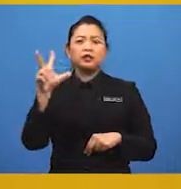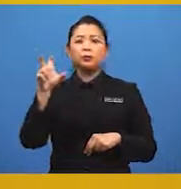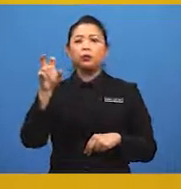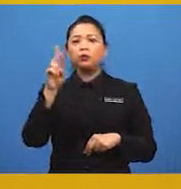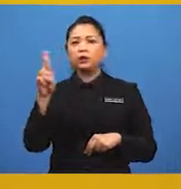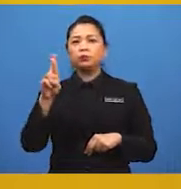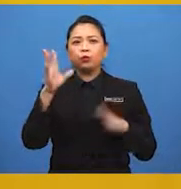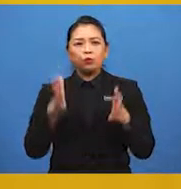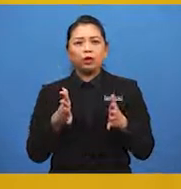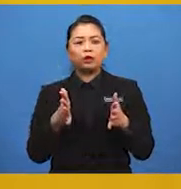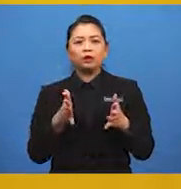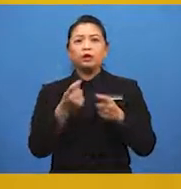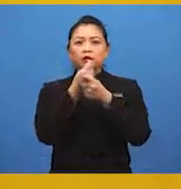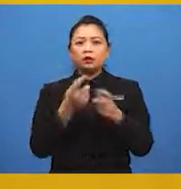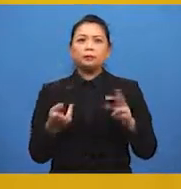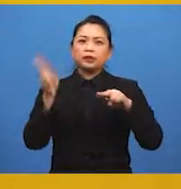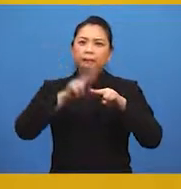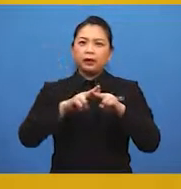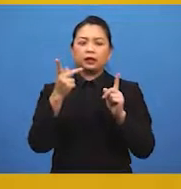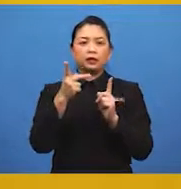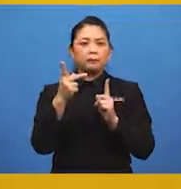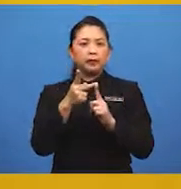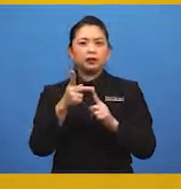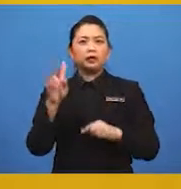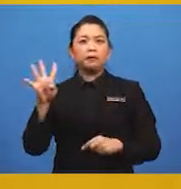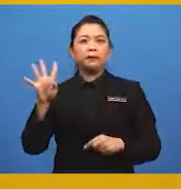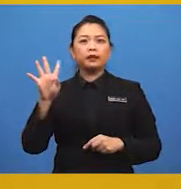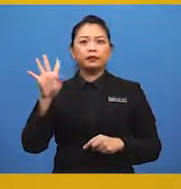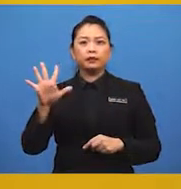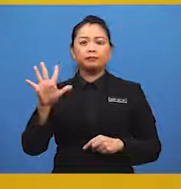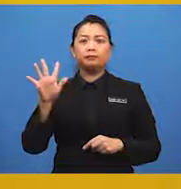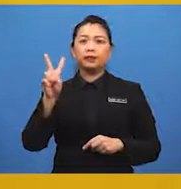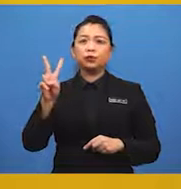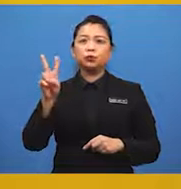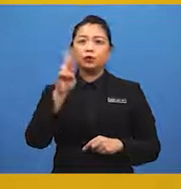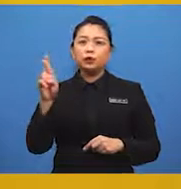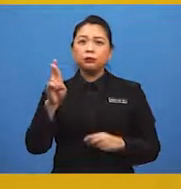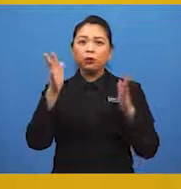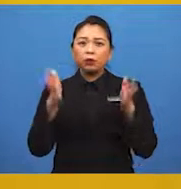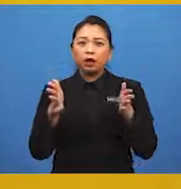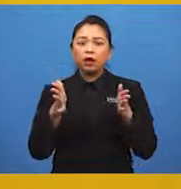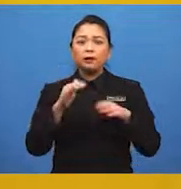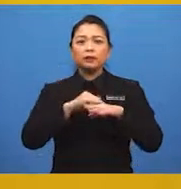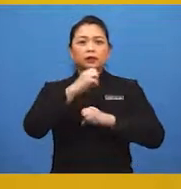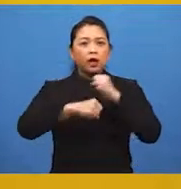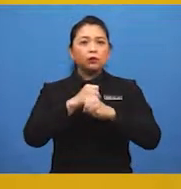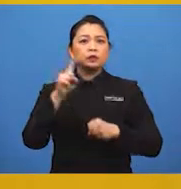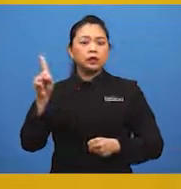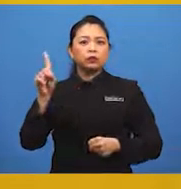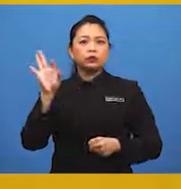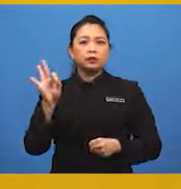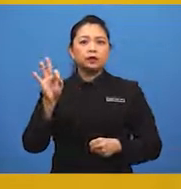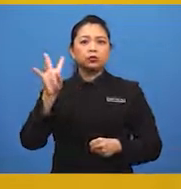,000 orang telah bertambah kepada 452,000 orang pada tahun